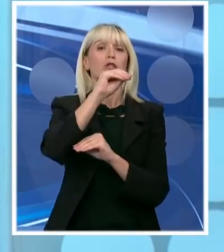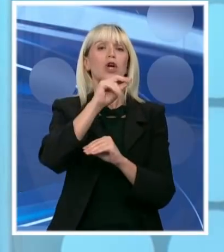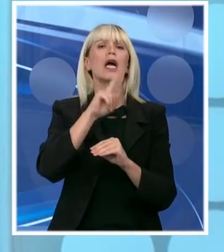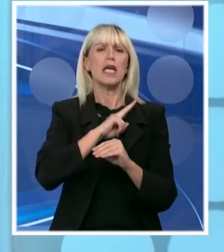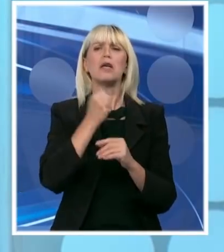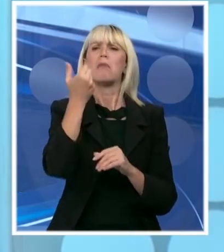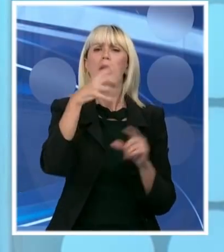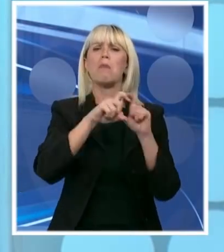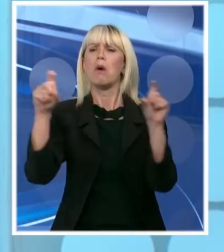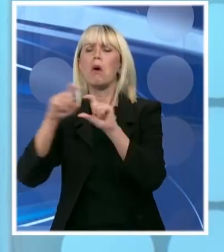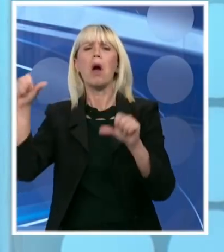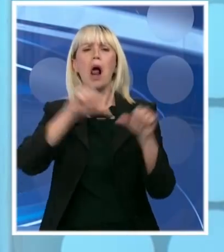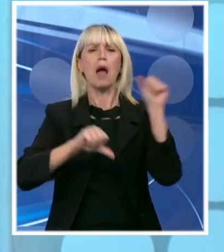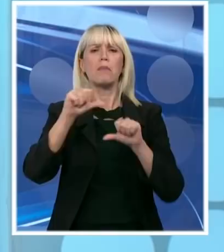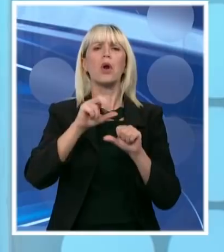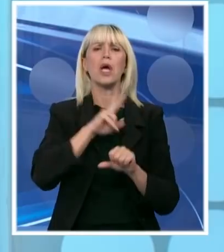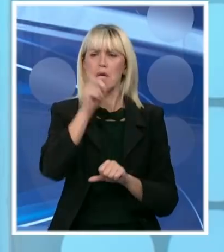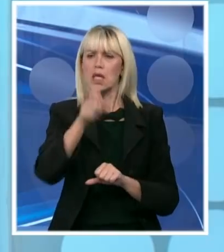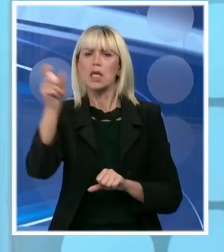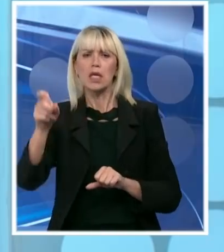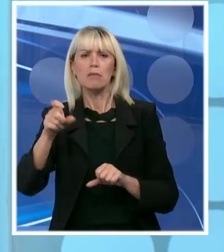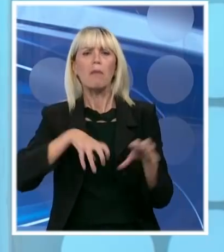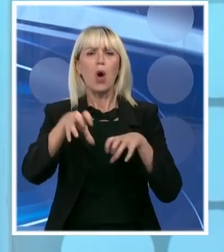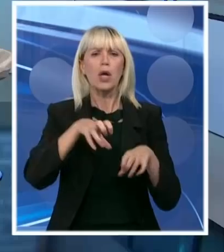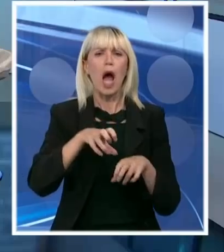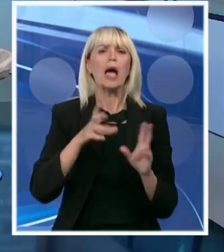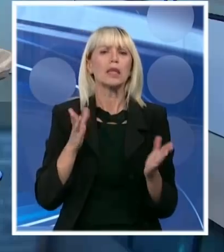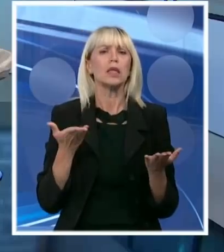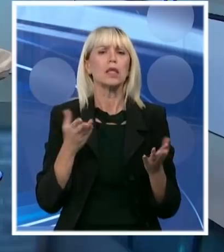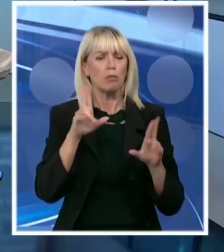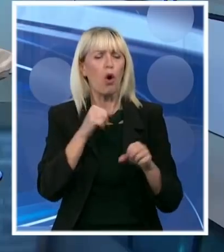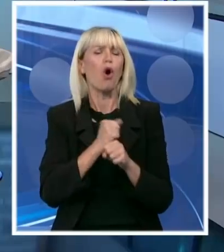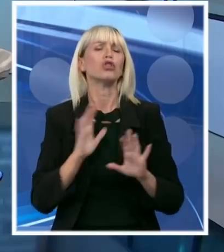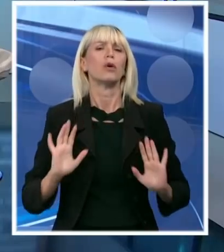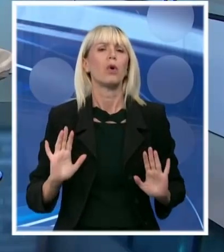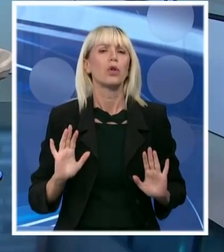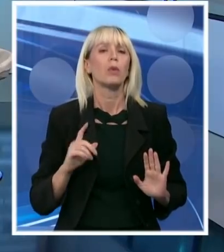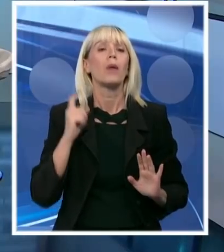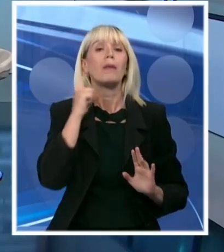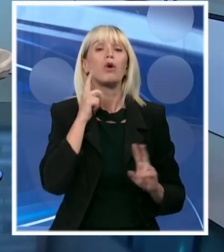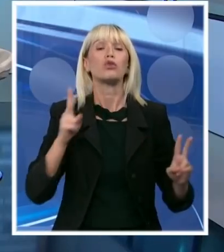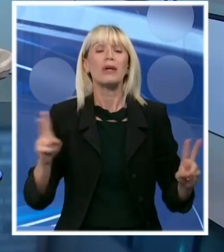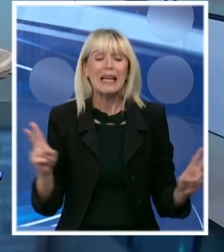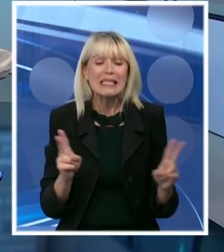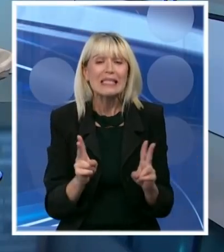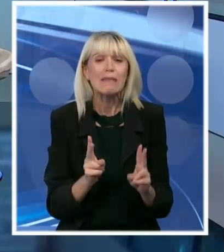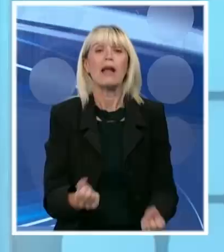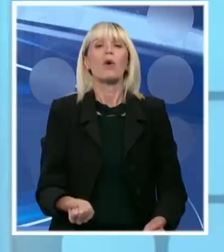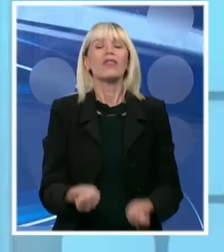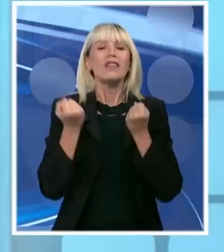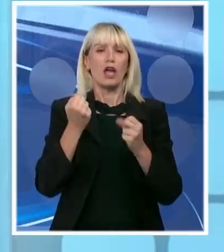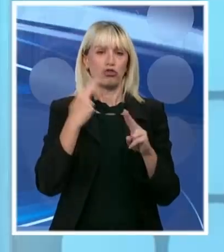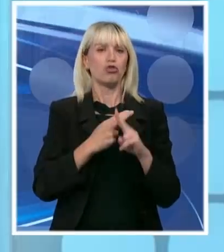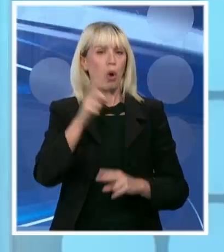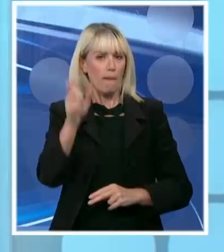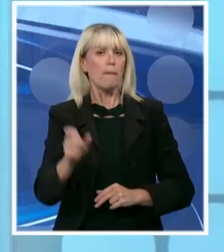imamo ljude koji su u stanju to da rade, iako je sistem zaista prenapregnut, i da pokušamo da smanjimo broj teških slučajeva. Da